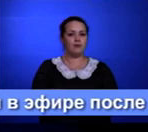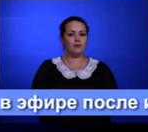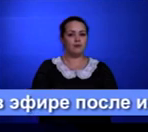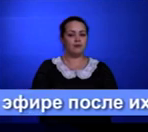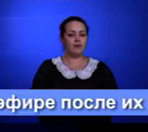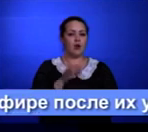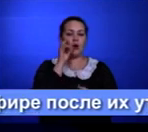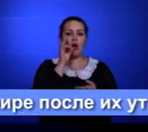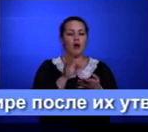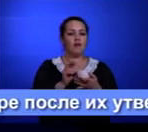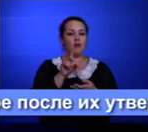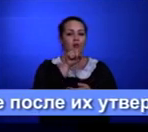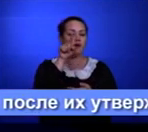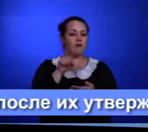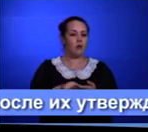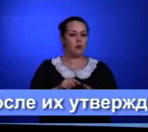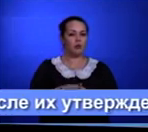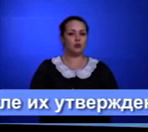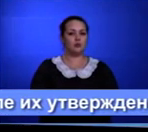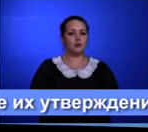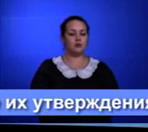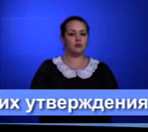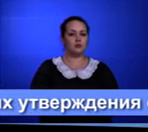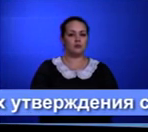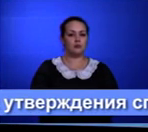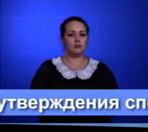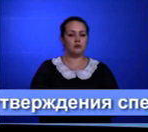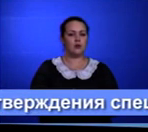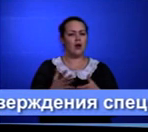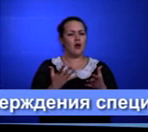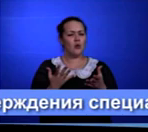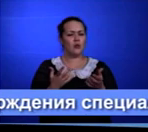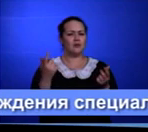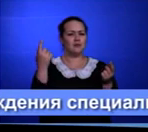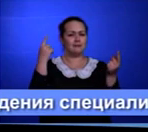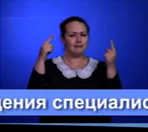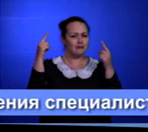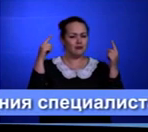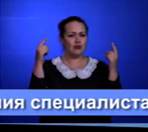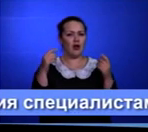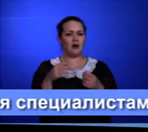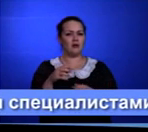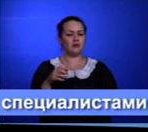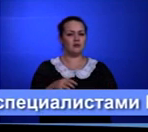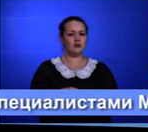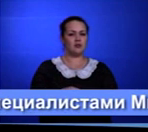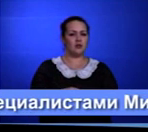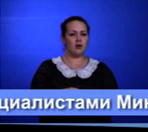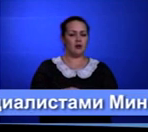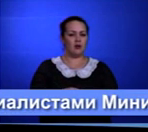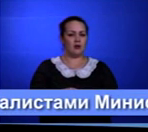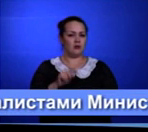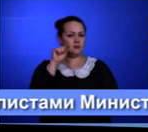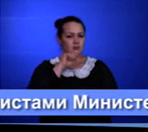тогда ответьте мне на мой вопрос. О какой замечательной черте узбекского народа